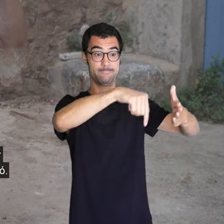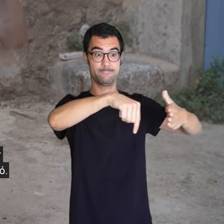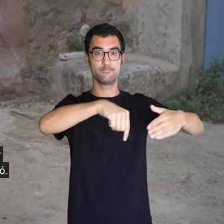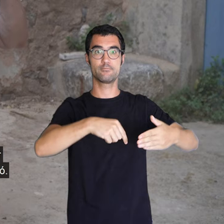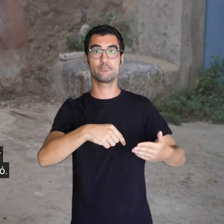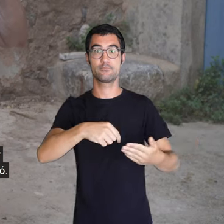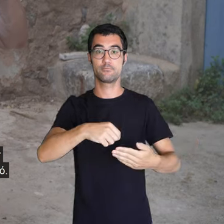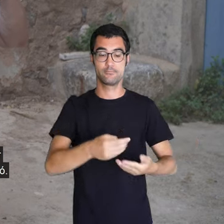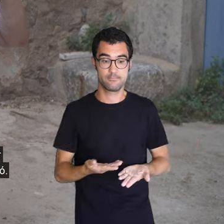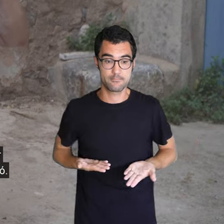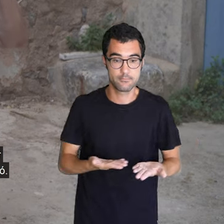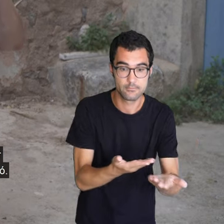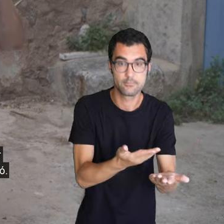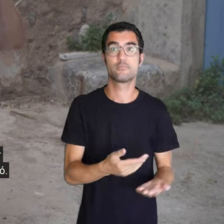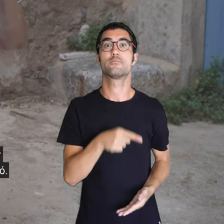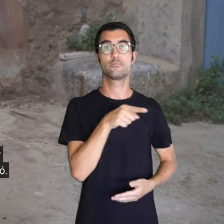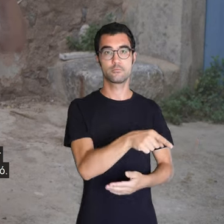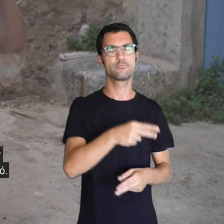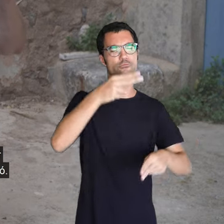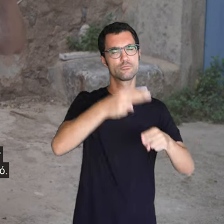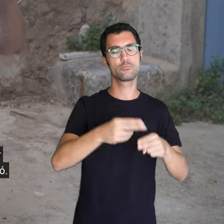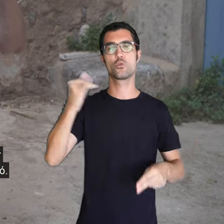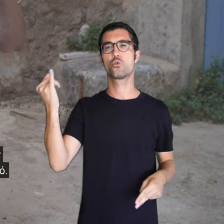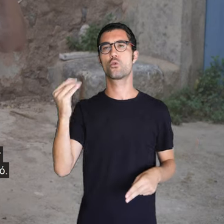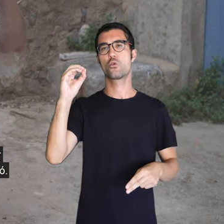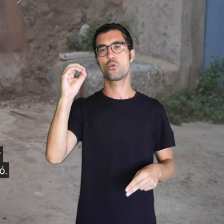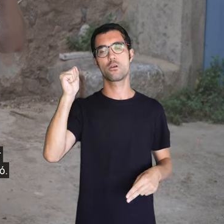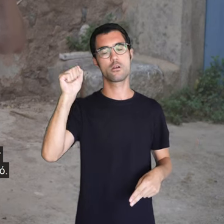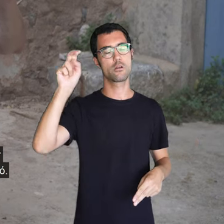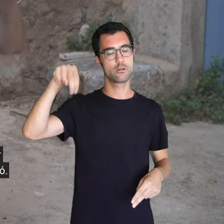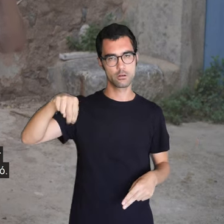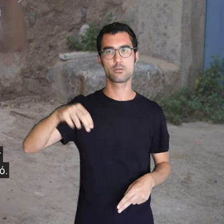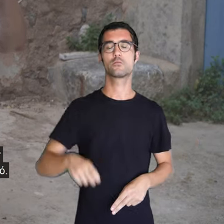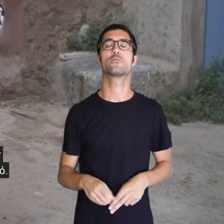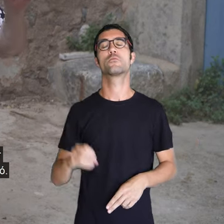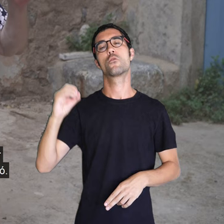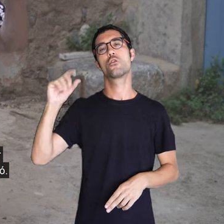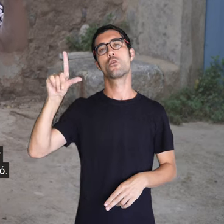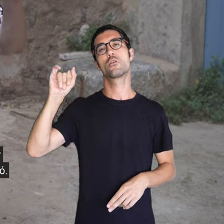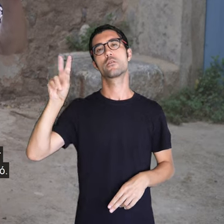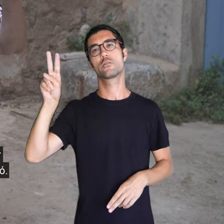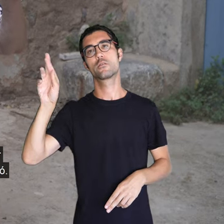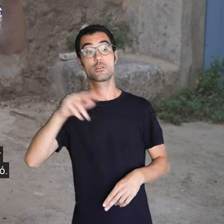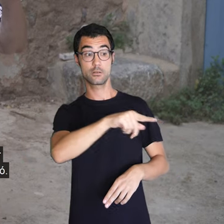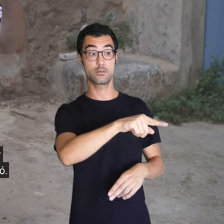forner, i nomia Joan Olidell, i la seva Antònia, la seva dona, nomia Antònia